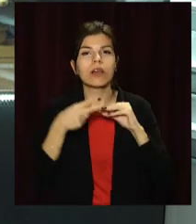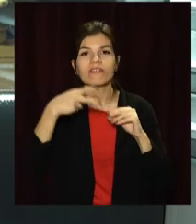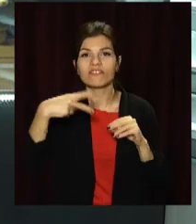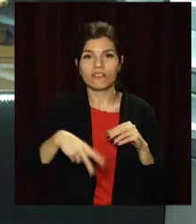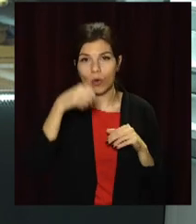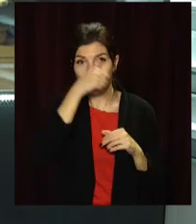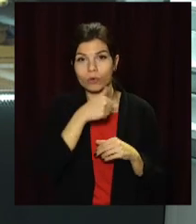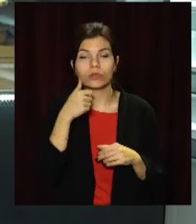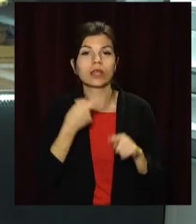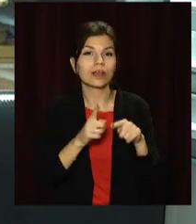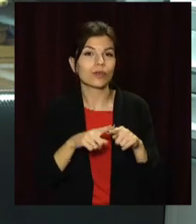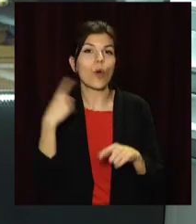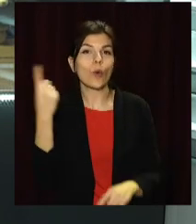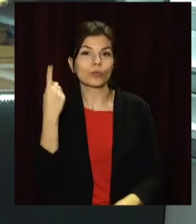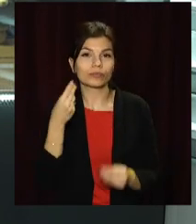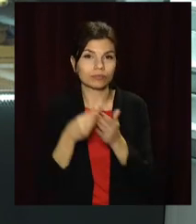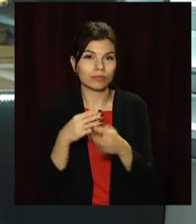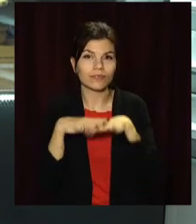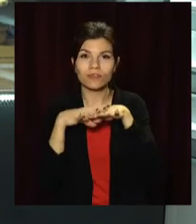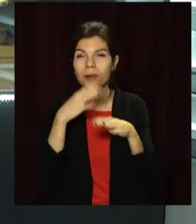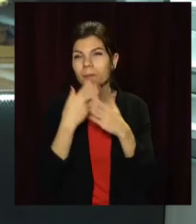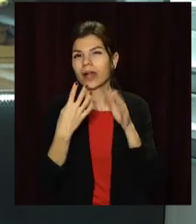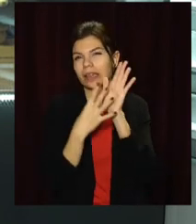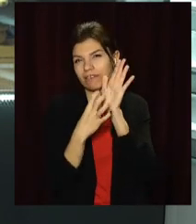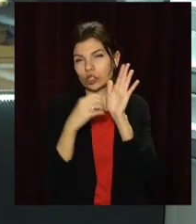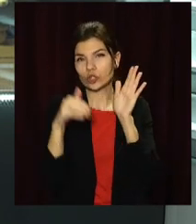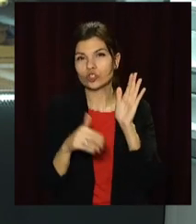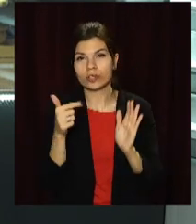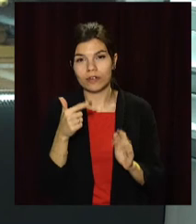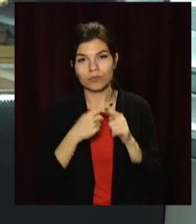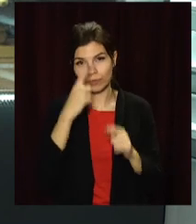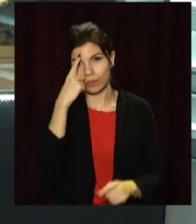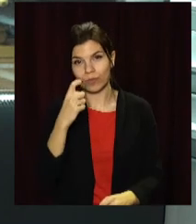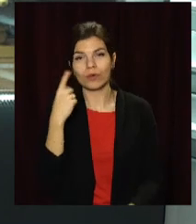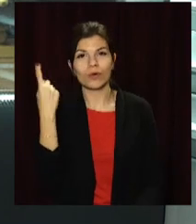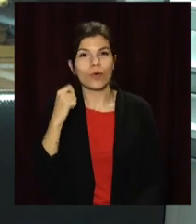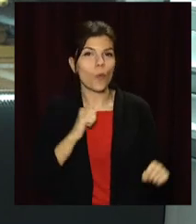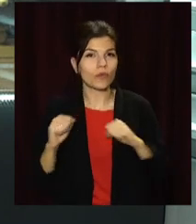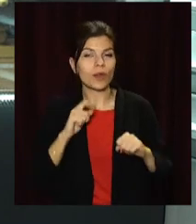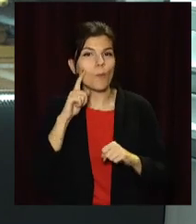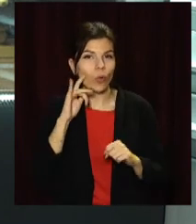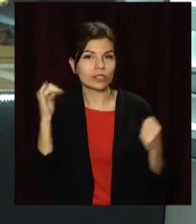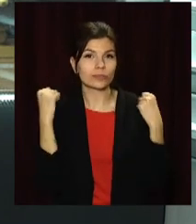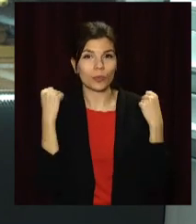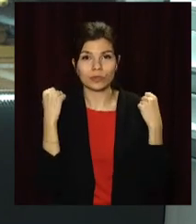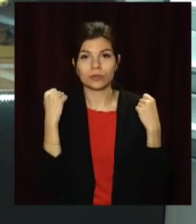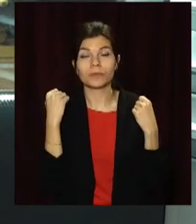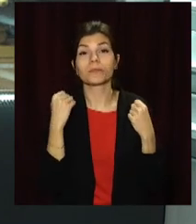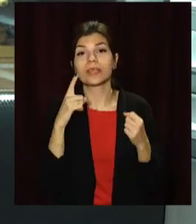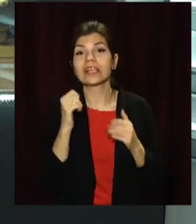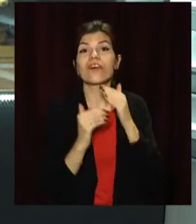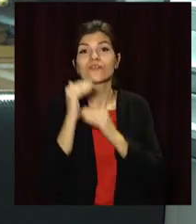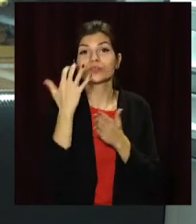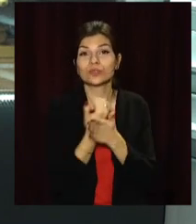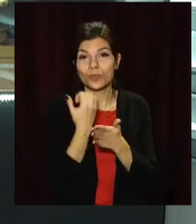року. На це з обласного бюджету виділили понад 900 тисяч гривень, повідомили в обласному управлінні молоді і спорту. За високі